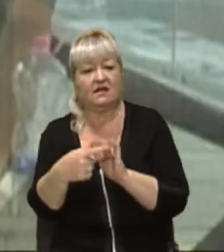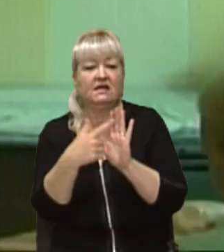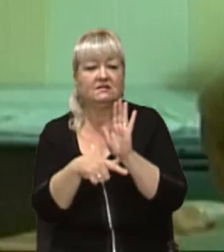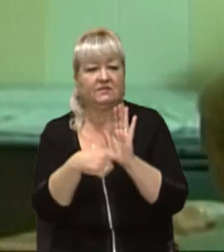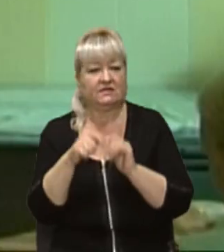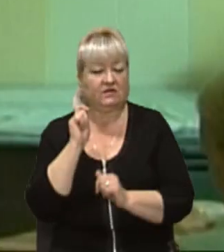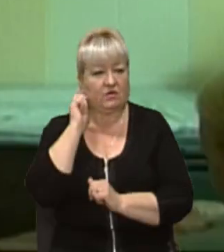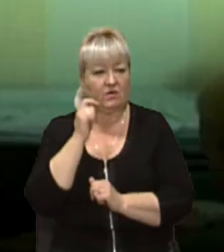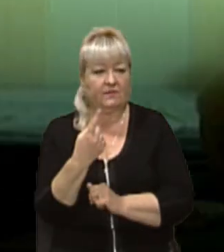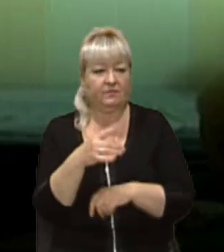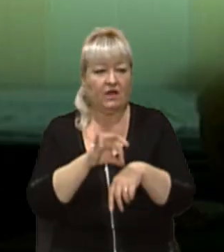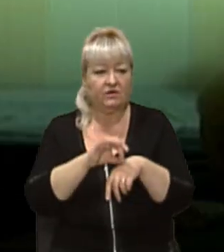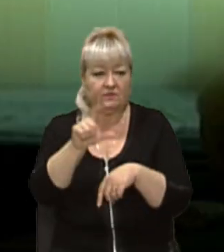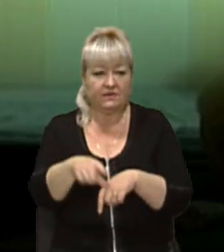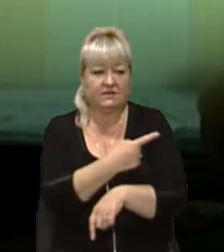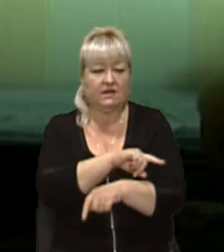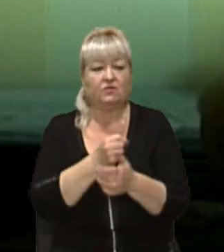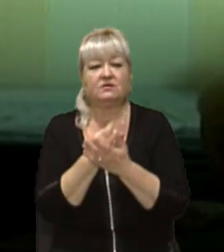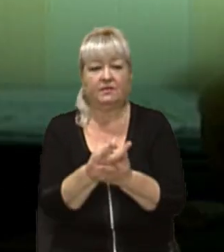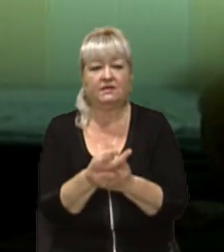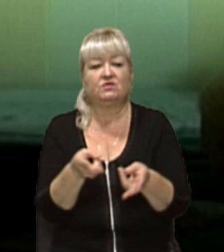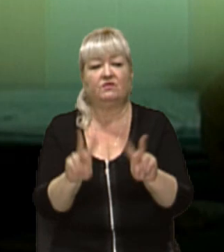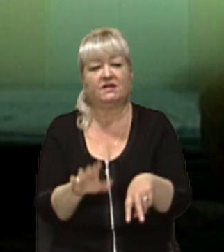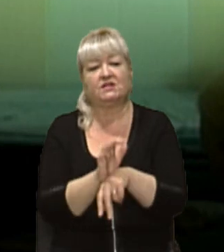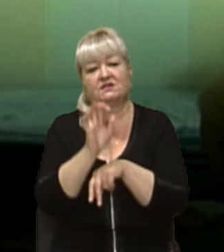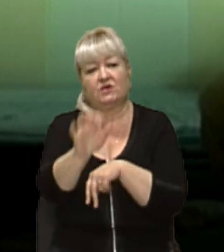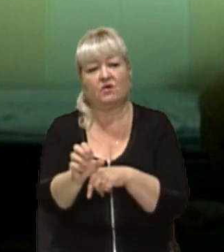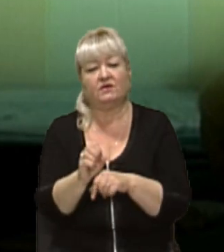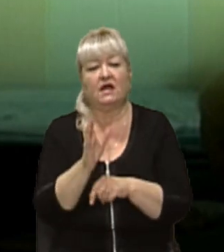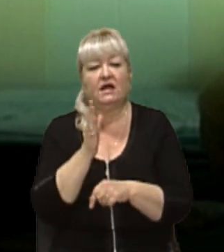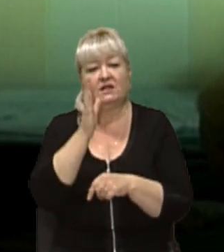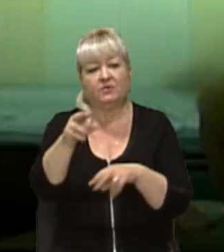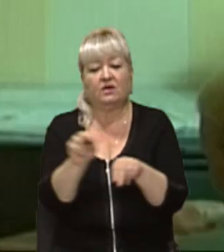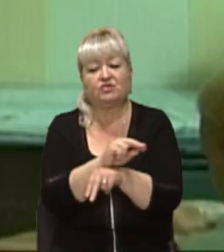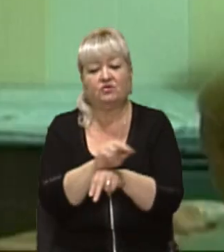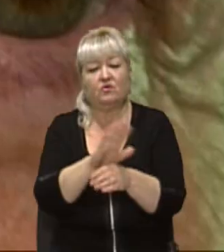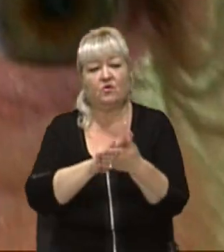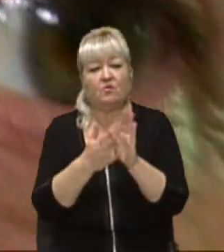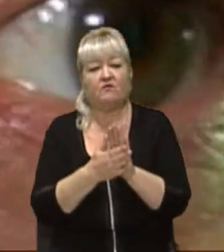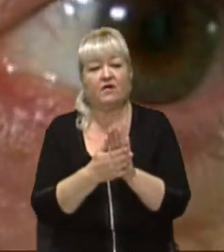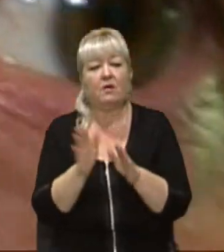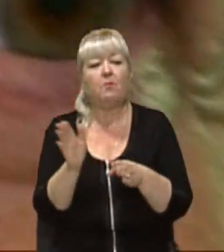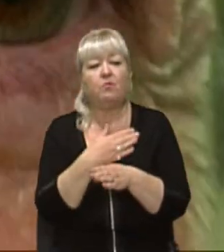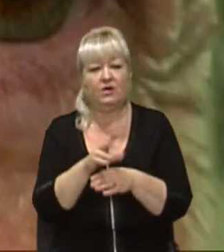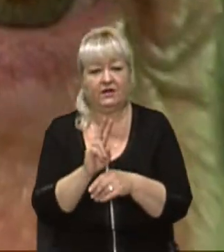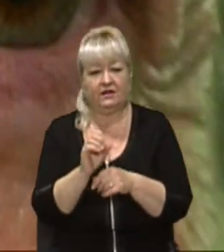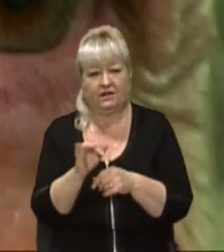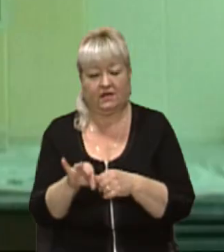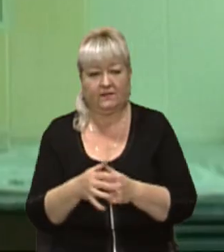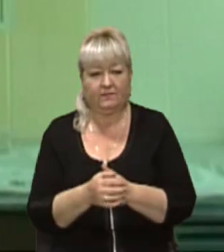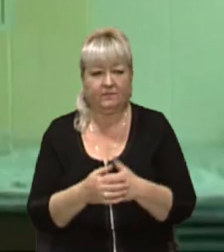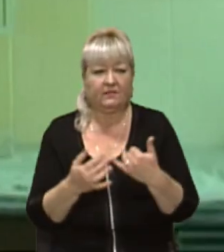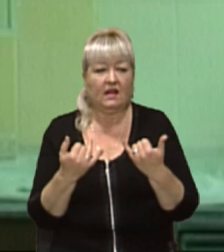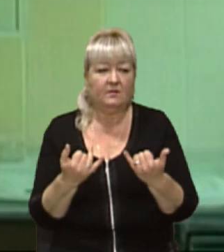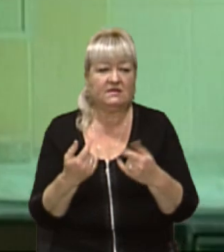років. Один пацієнт госпіталізований, решта скеровано для подальшого лікування в умовах поліклініки. Поки що діагноз не встановлений,